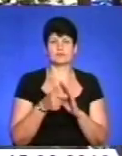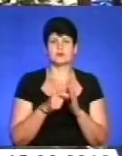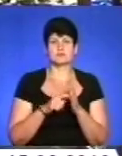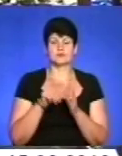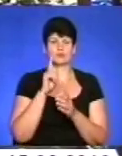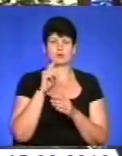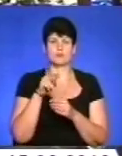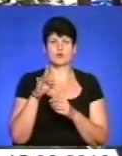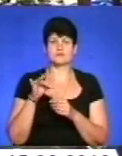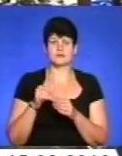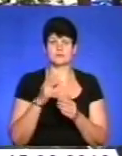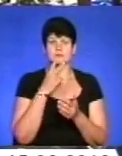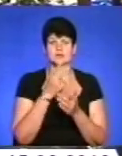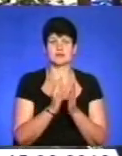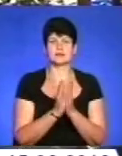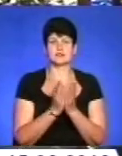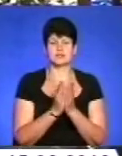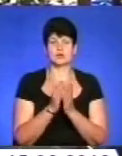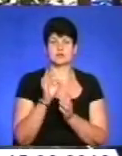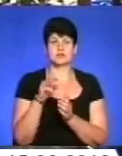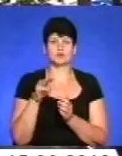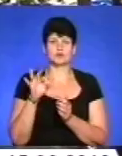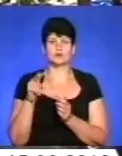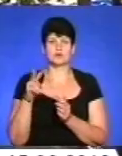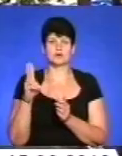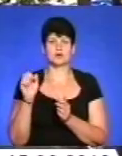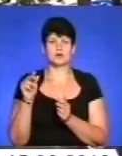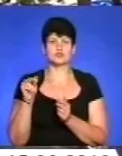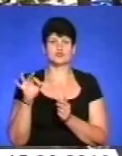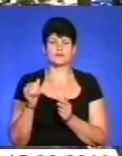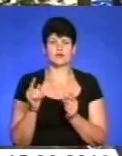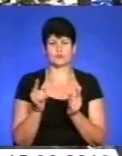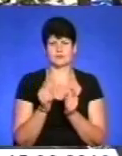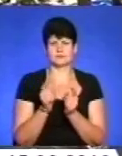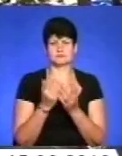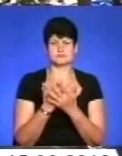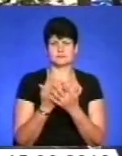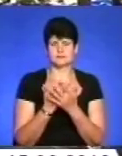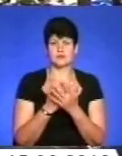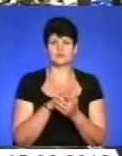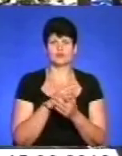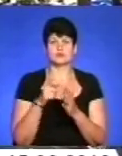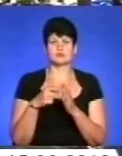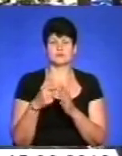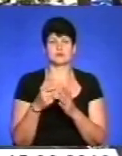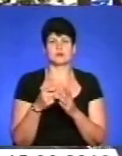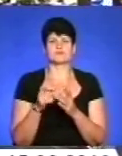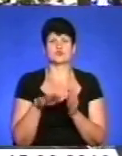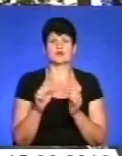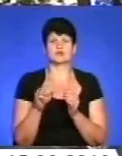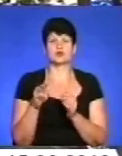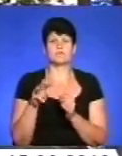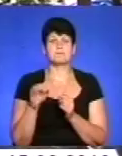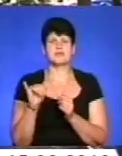просвіти презентація книги Олексія Толкачова, а також його короткометражної стрічки, яка була знята в зоні АТО Міна. У